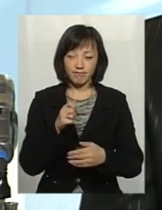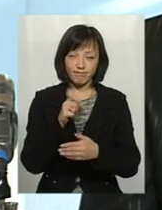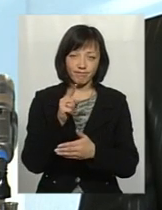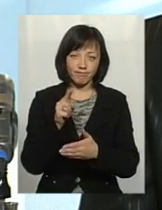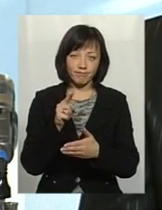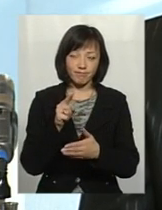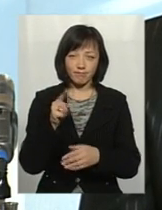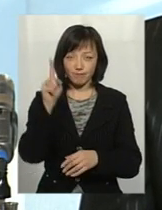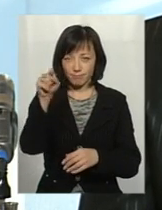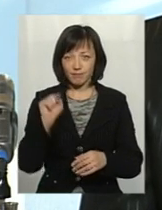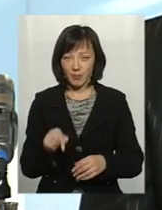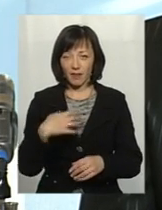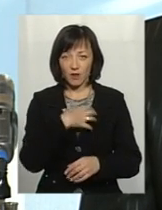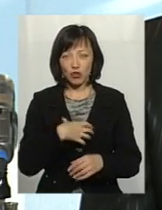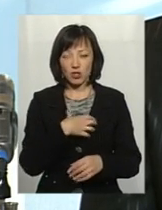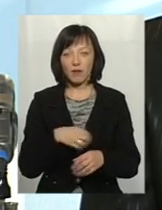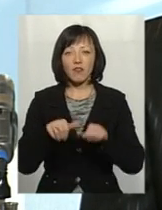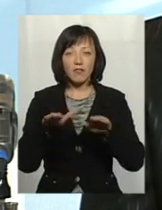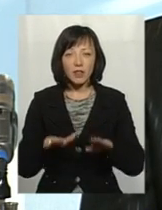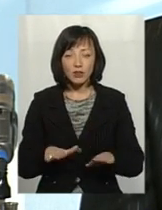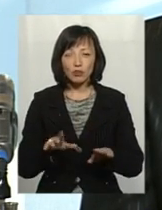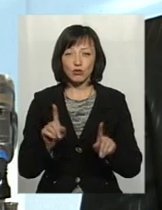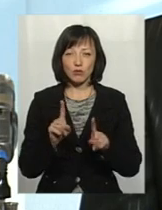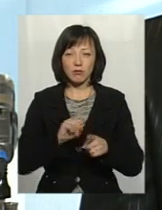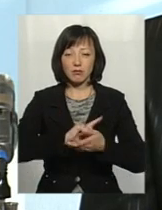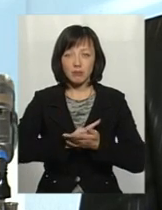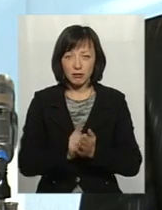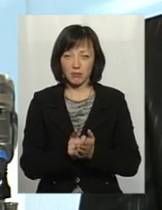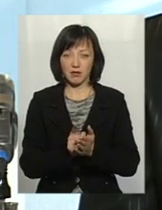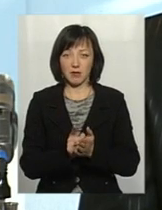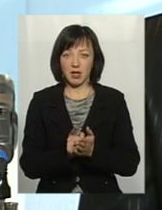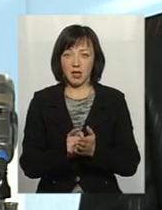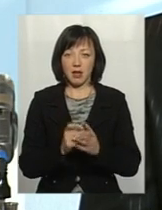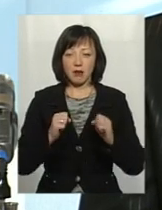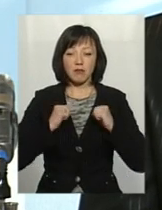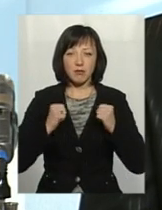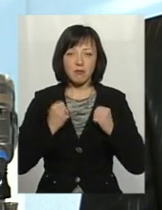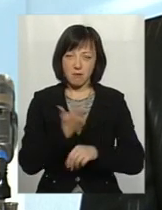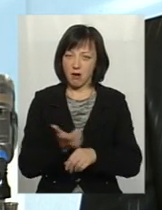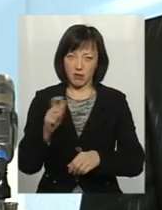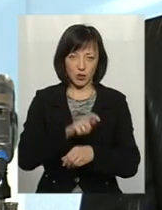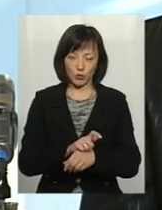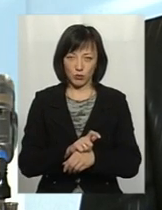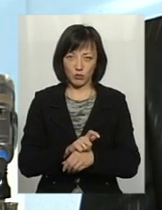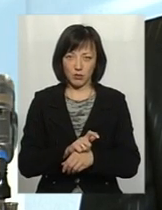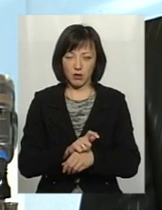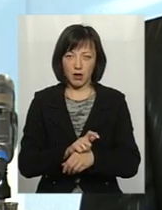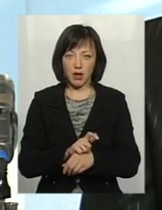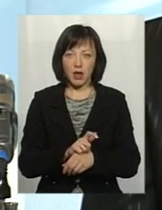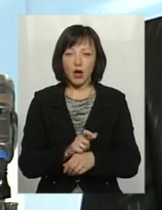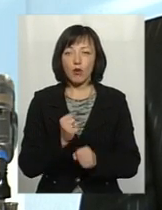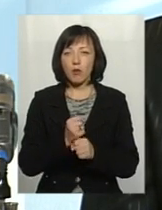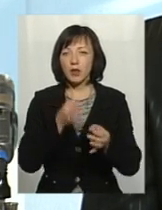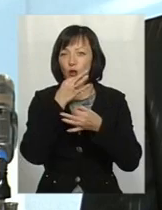охлику, було вирішено як вмога оперативніше, і докласти до цього максимум зусиль. Робити